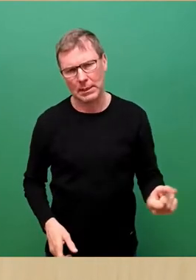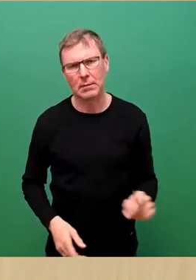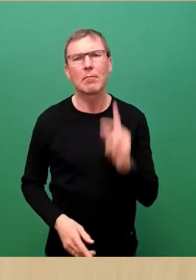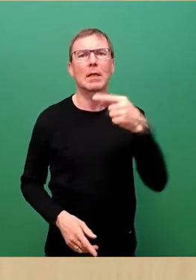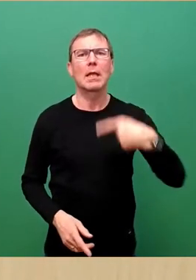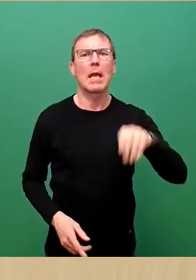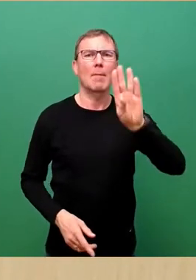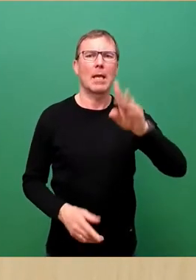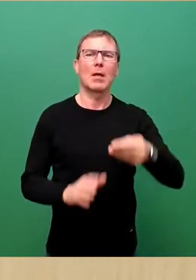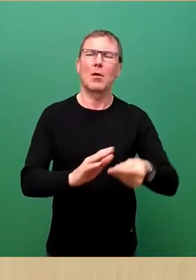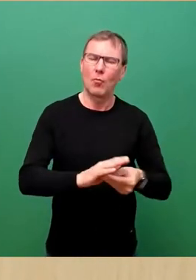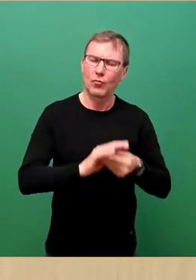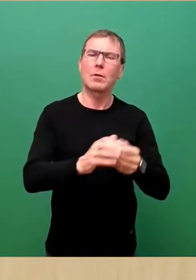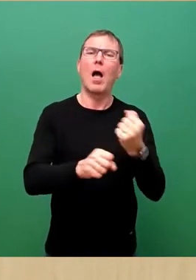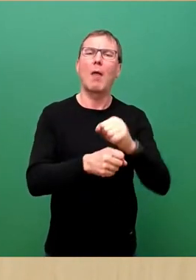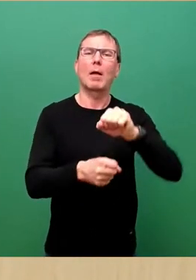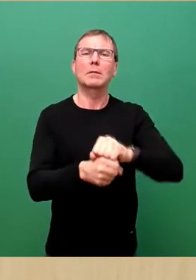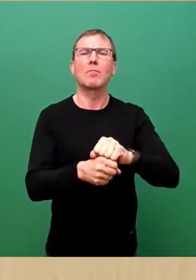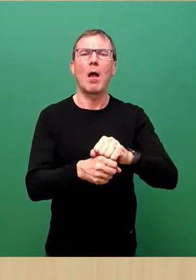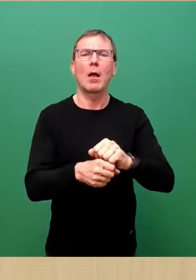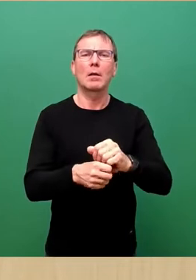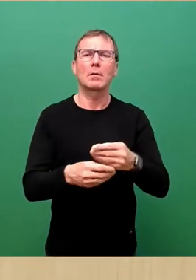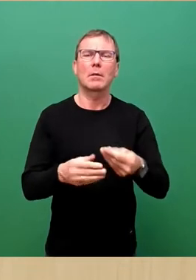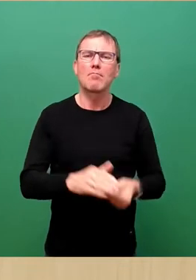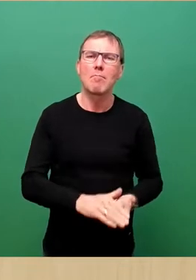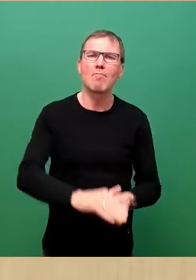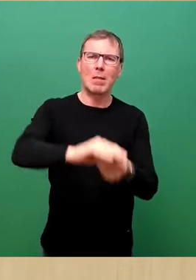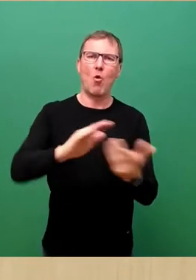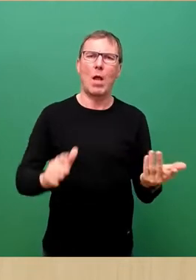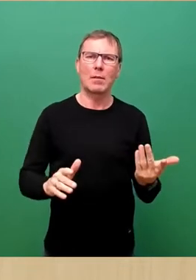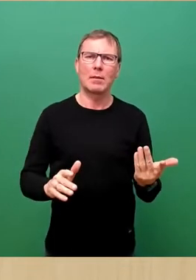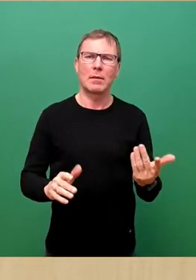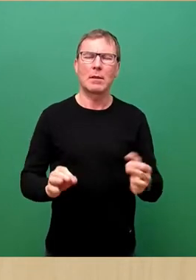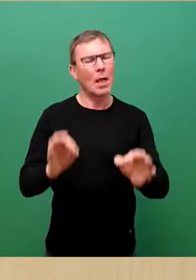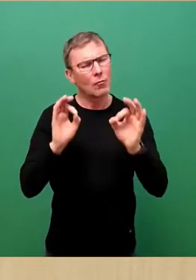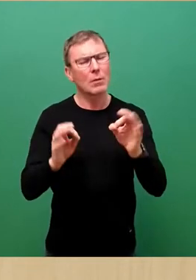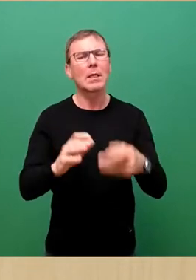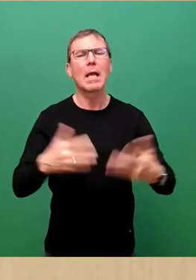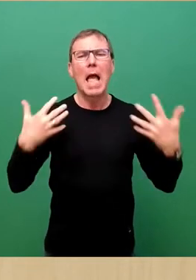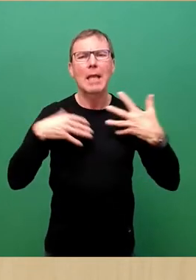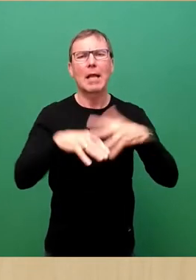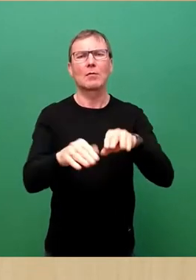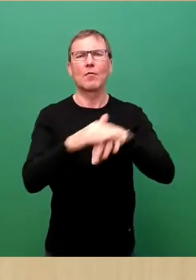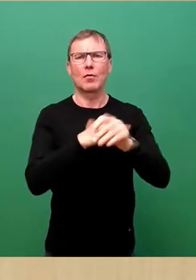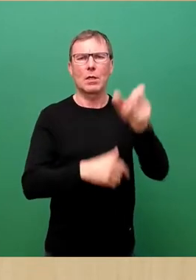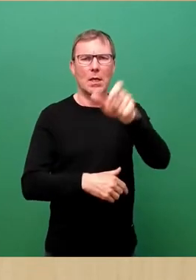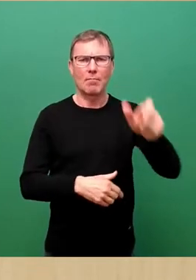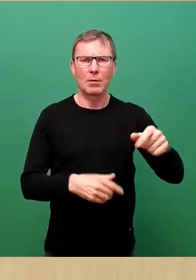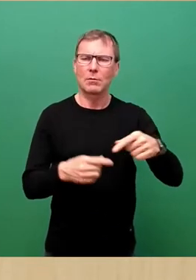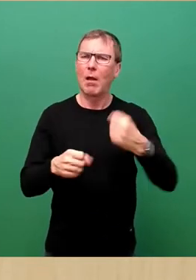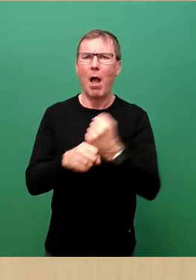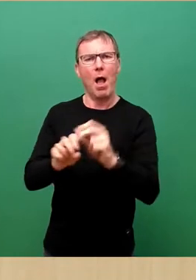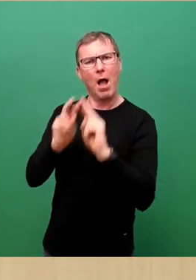des Projektes Arbeitsmarktmentoren von Arbeit und Leben Sachsen konkrete Integration von geflüchteten Menschen in den Arbeitsmarkt.